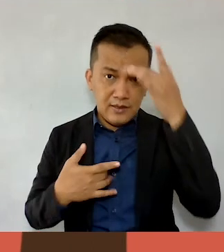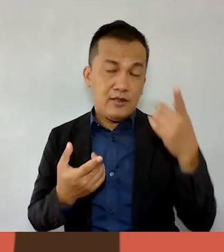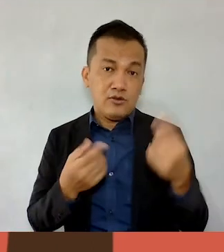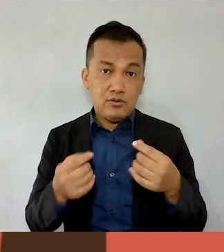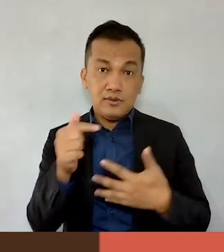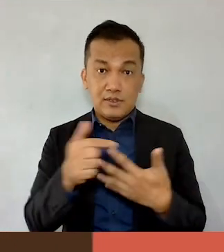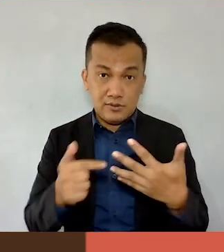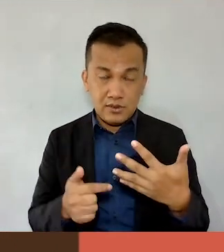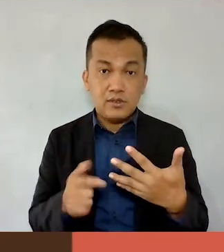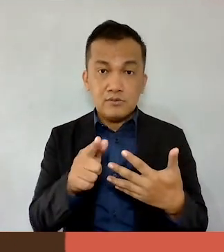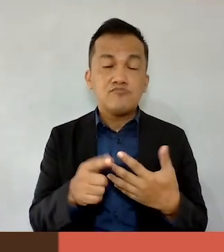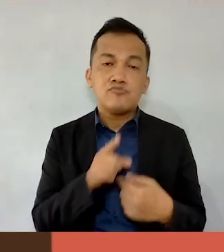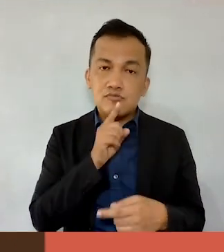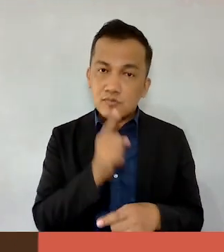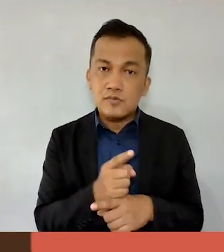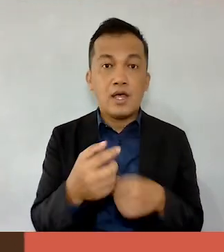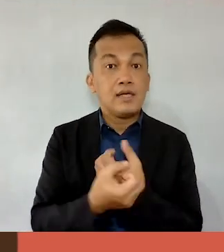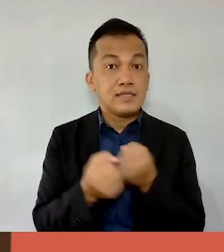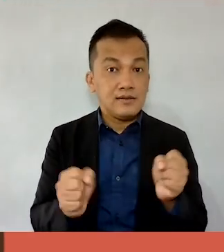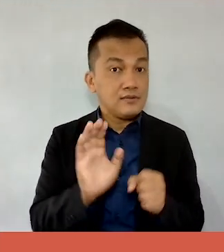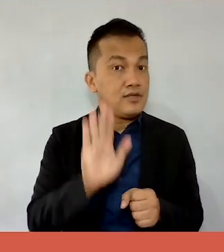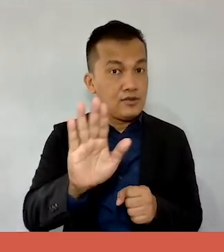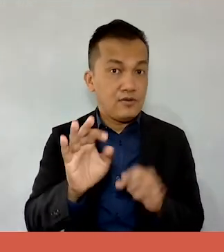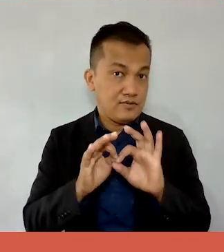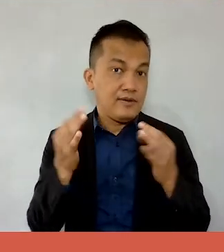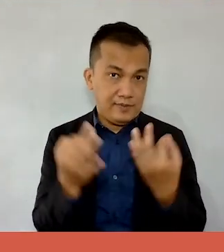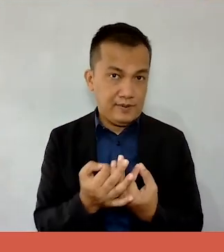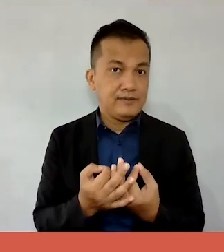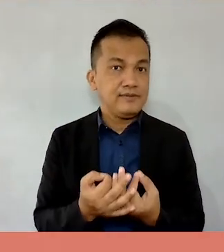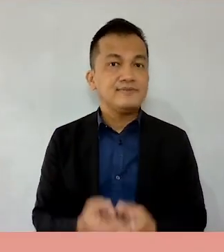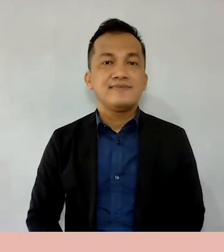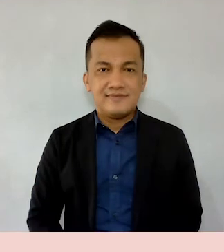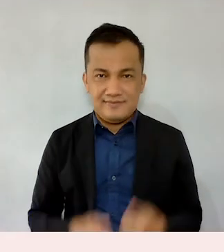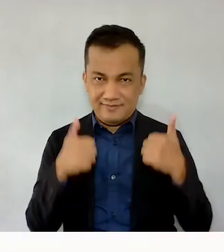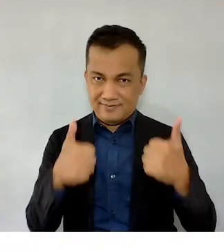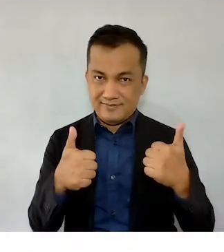Gawin ang mga ito para siguraduhin ang kaligtasan mo at ng mga taong malapit sa iyo.